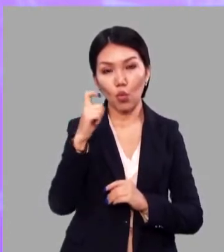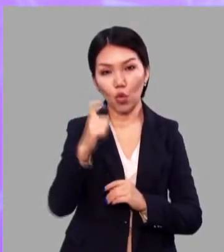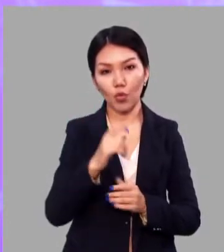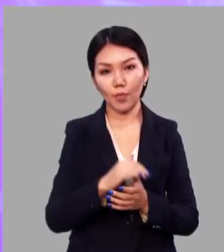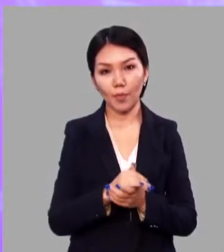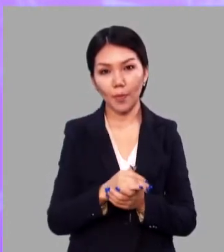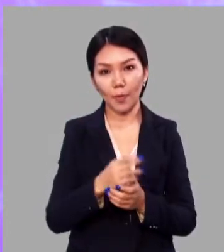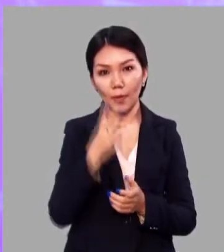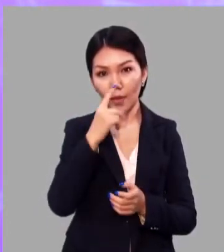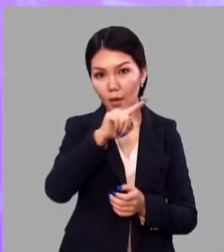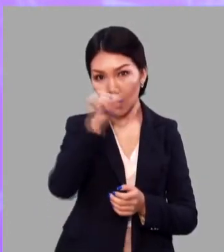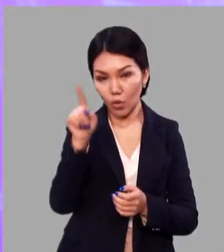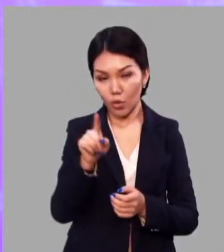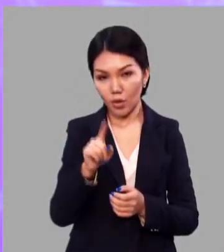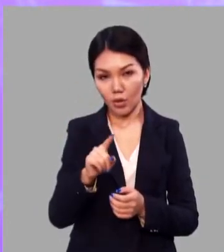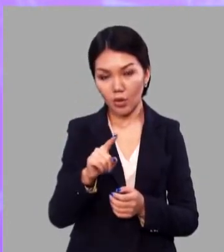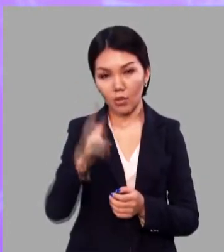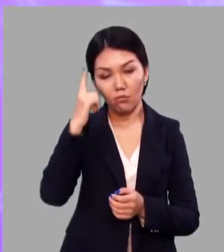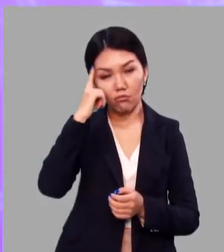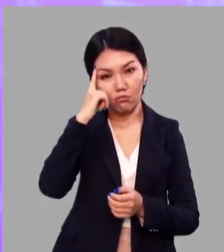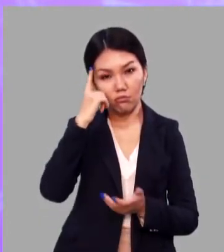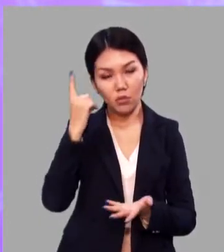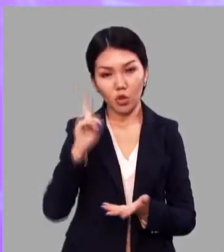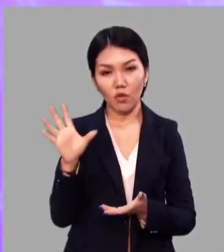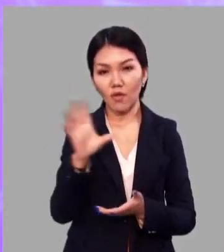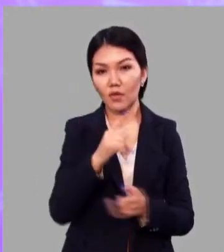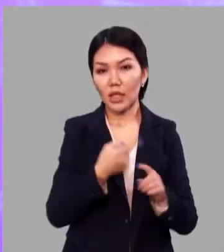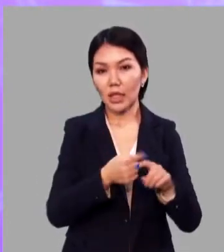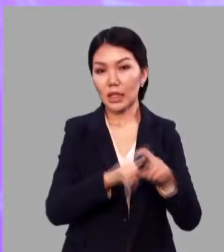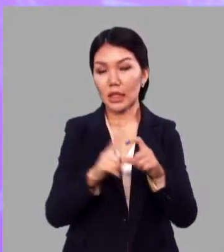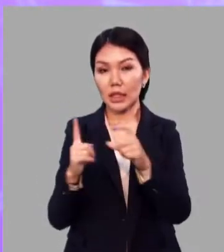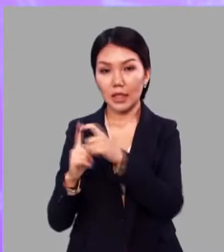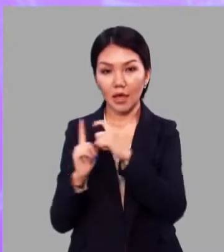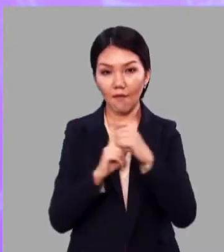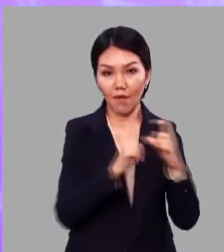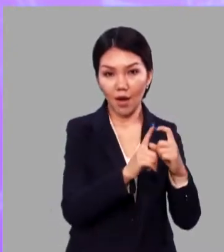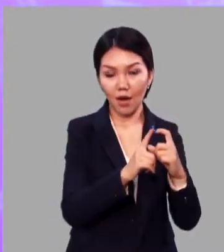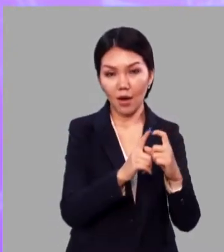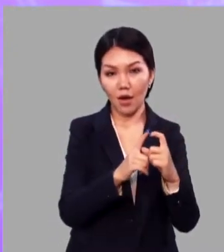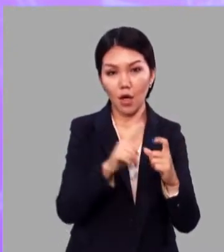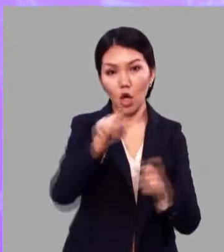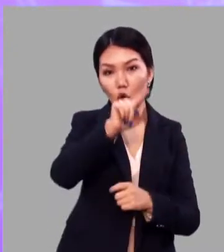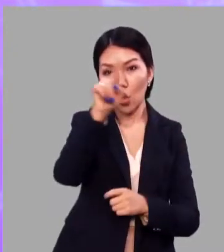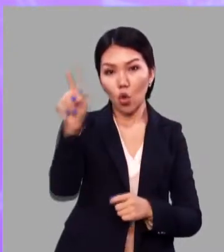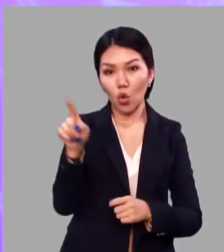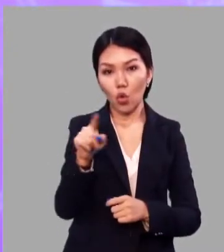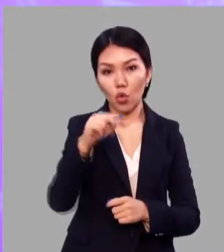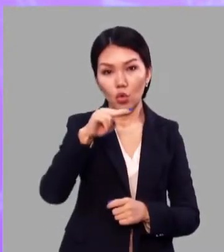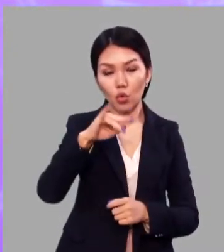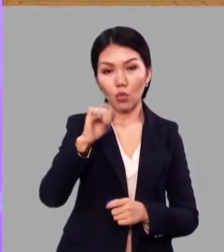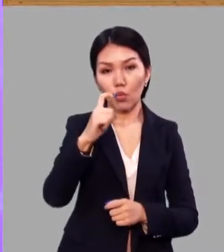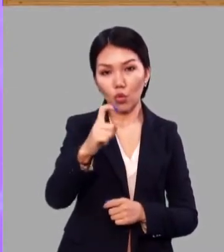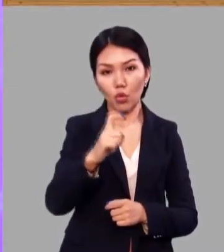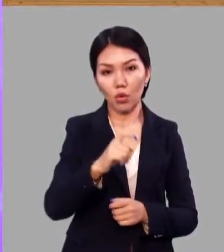корнем. Представьте, что во всех этих словах корень пух.